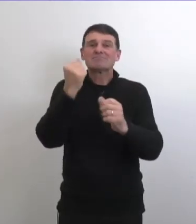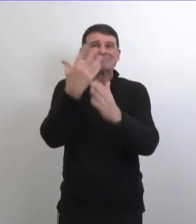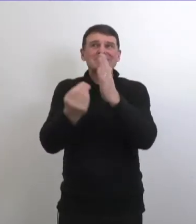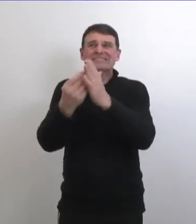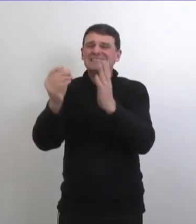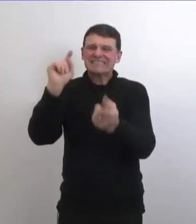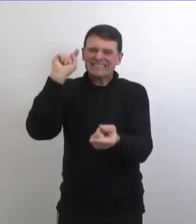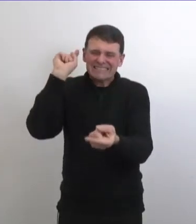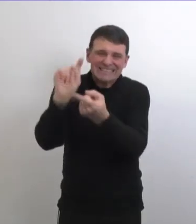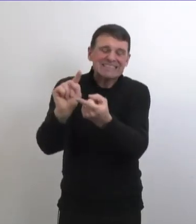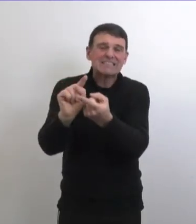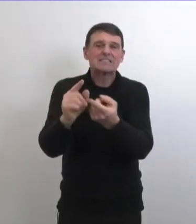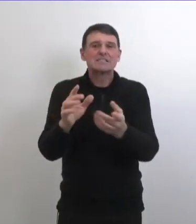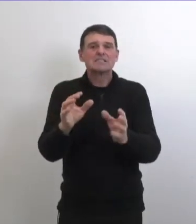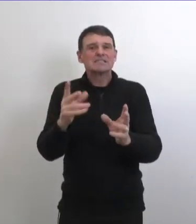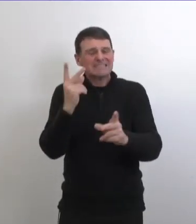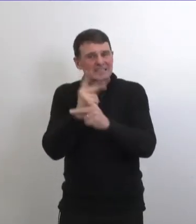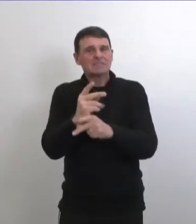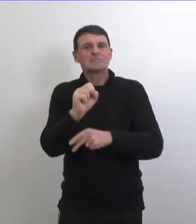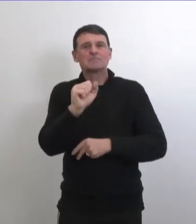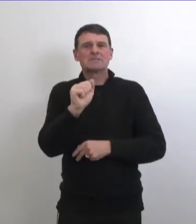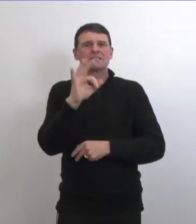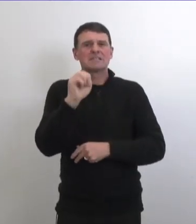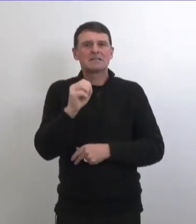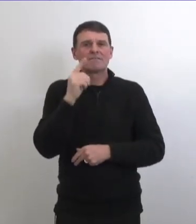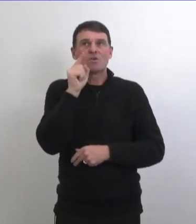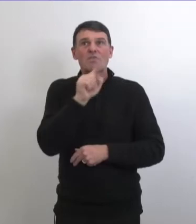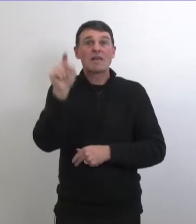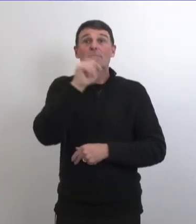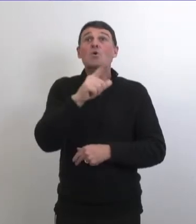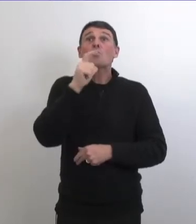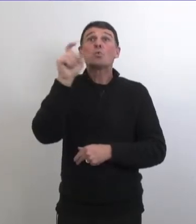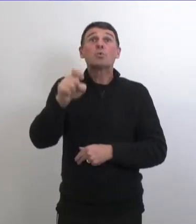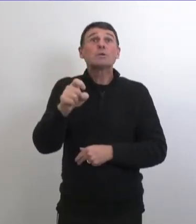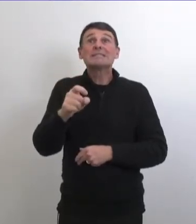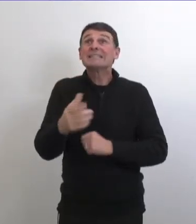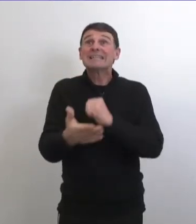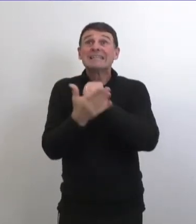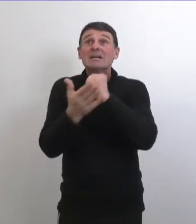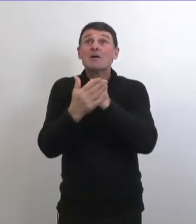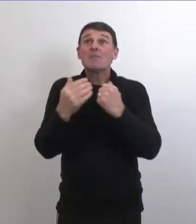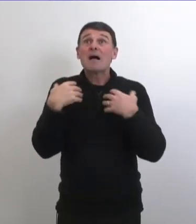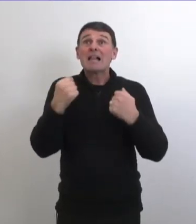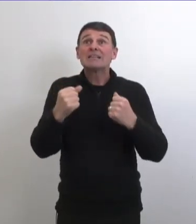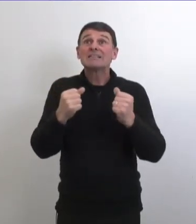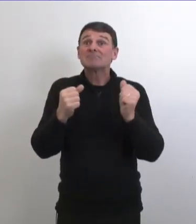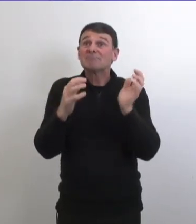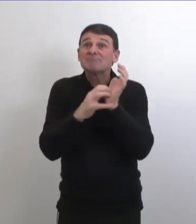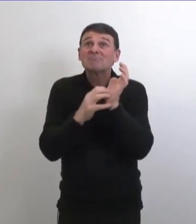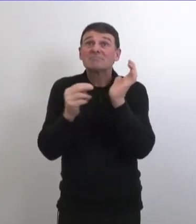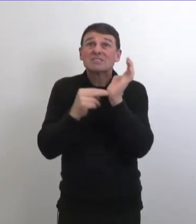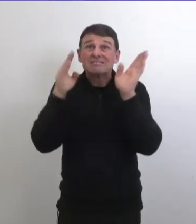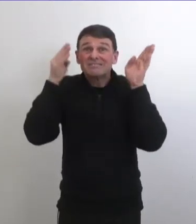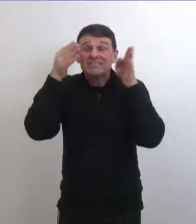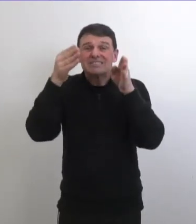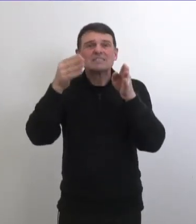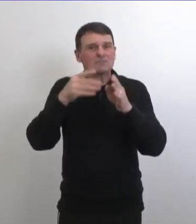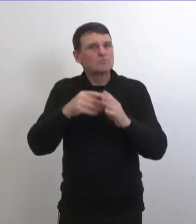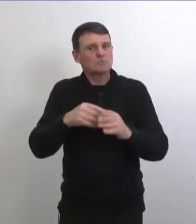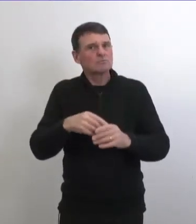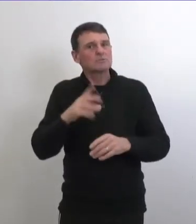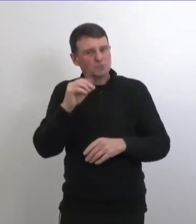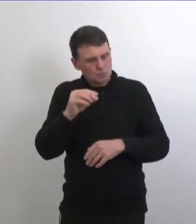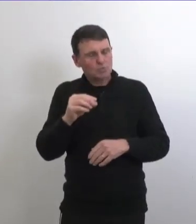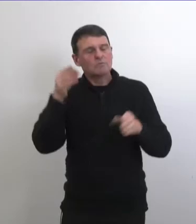au niveau donc de la gestion des cas l'évaluation des cas nous voulons nous assurer que les personnes qui ont besoin de soins médicaux